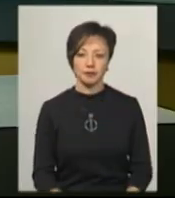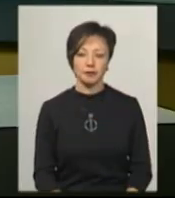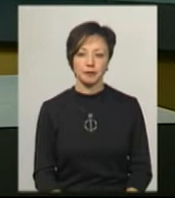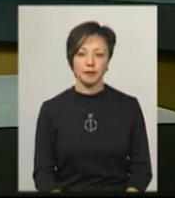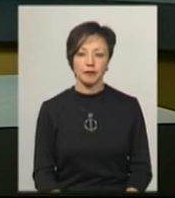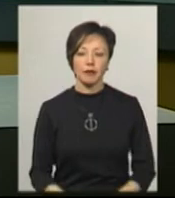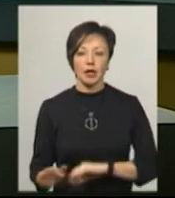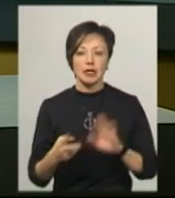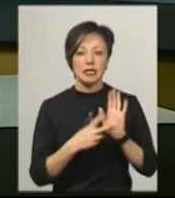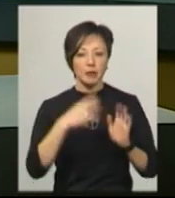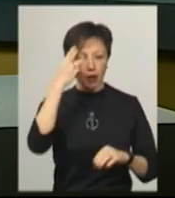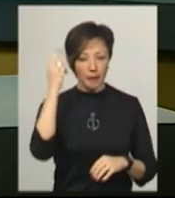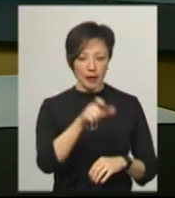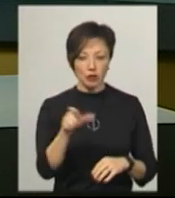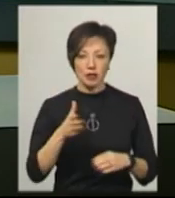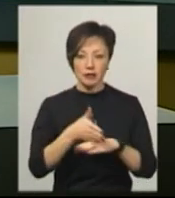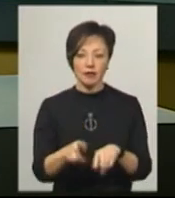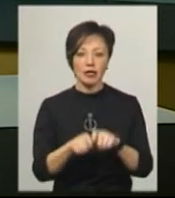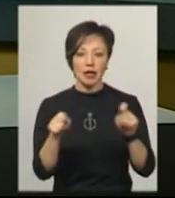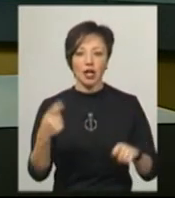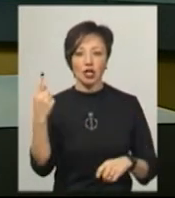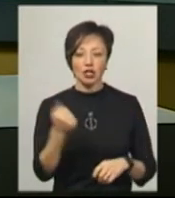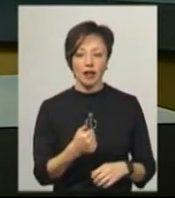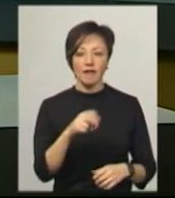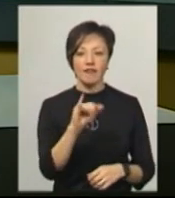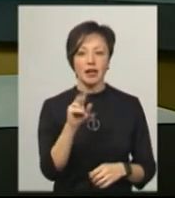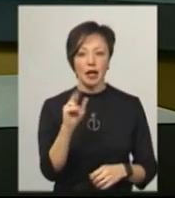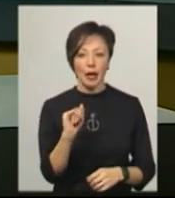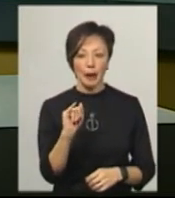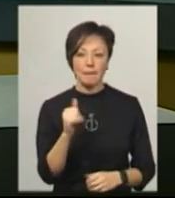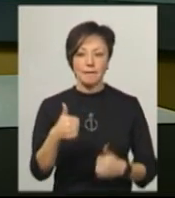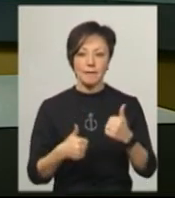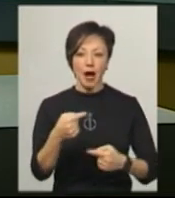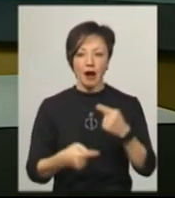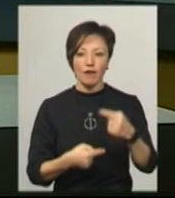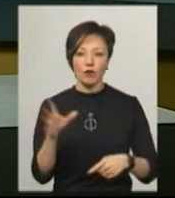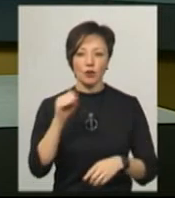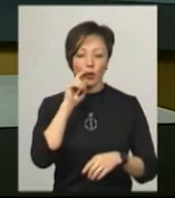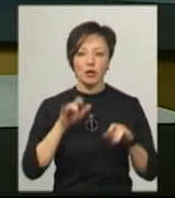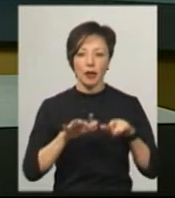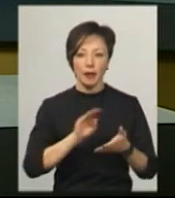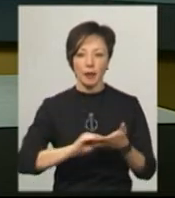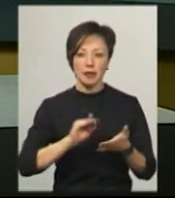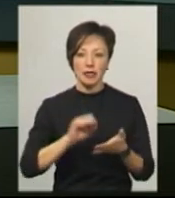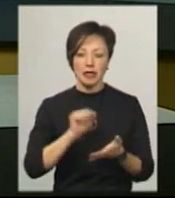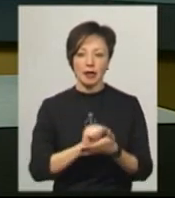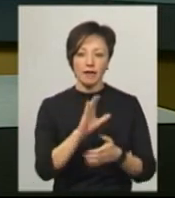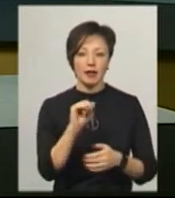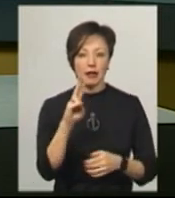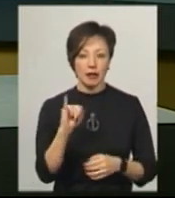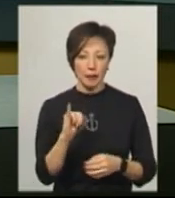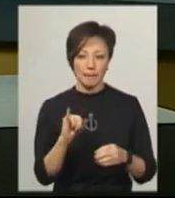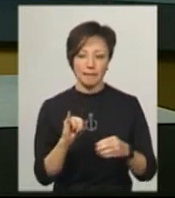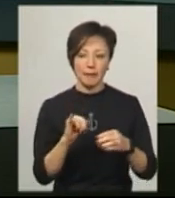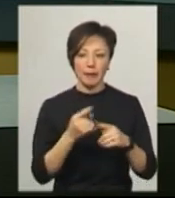Семиро хмельничан завітали на відкриття тижневого вікімарафону всеукраїнської акції з написання статей до Вікіпедії з